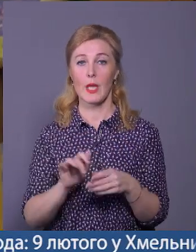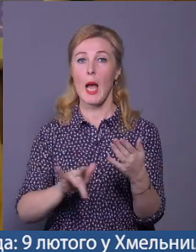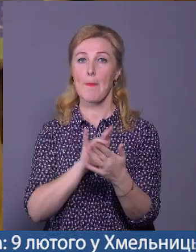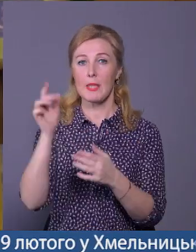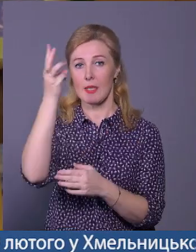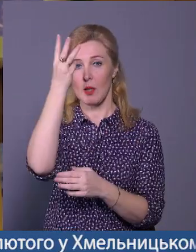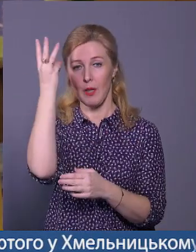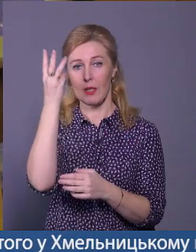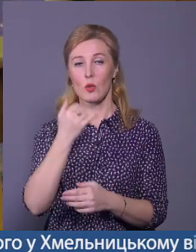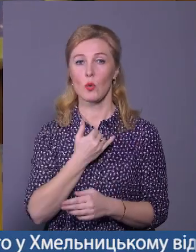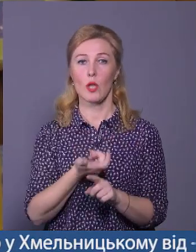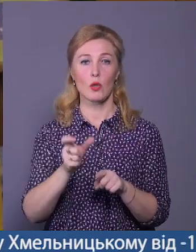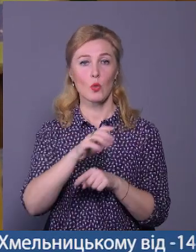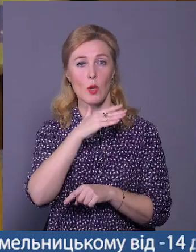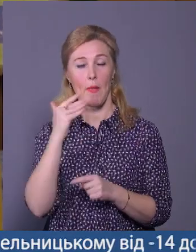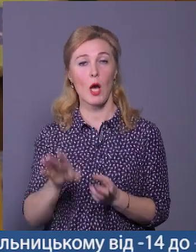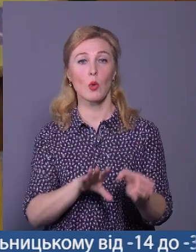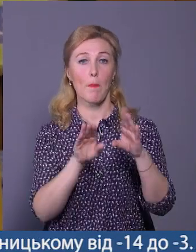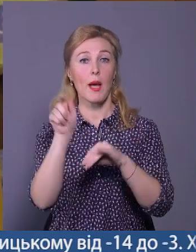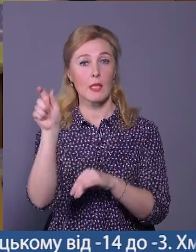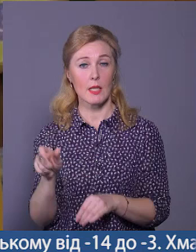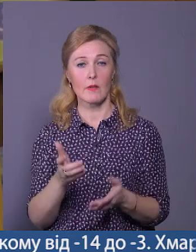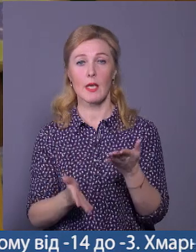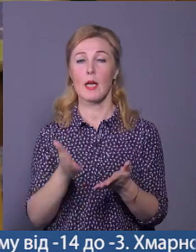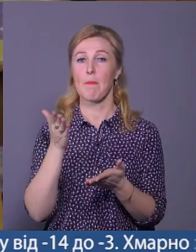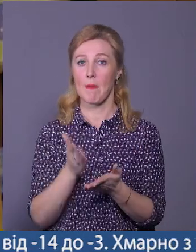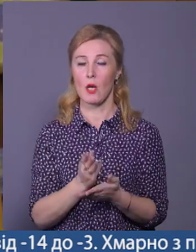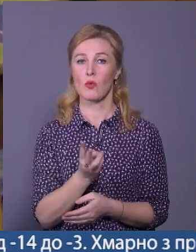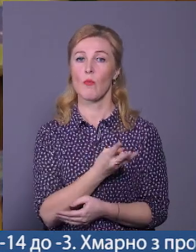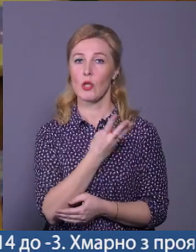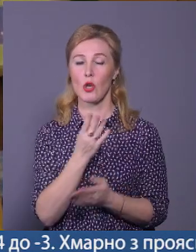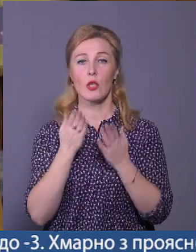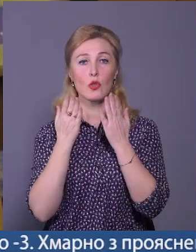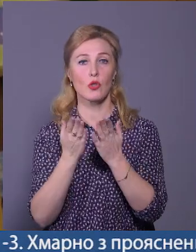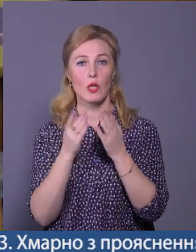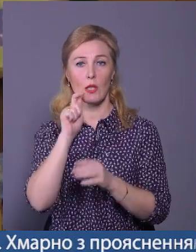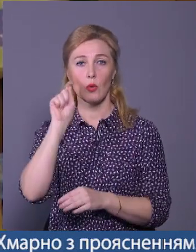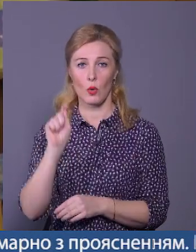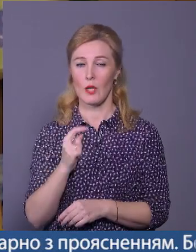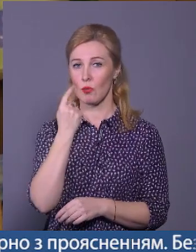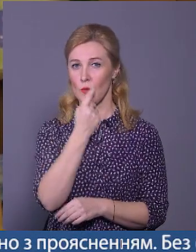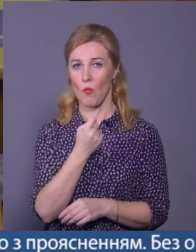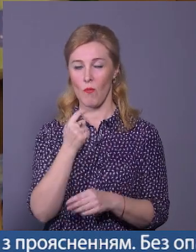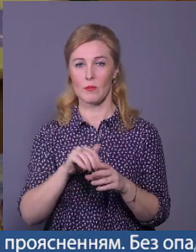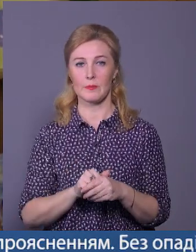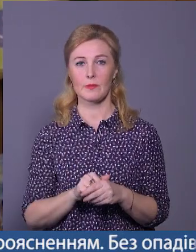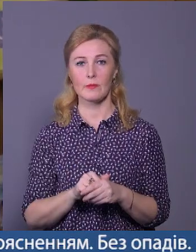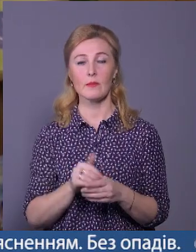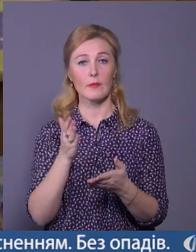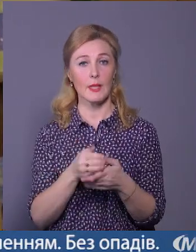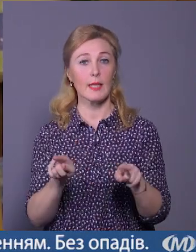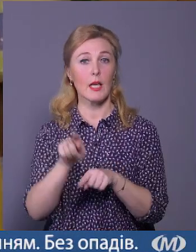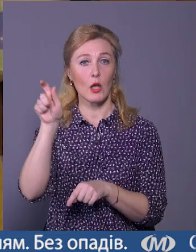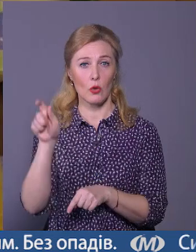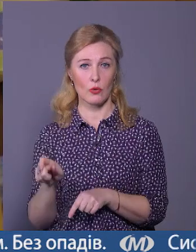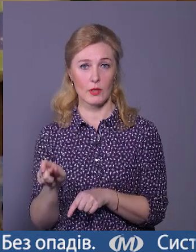Хмельницькому в нас дуже багато переселенців, які мають бажання читати українською. І є такі люди,